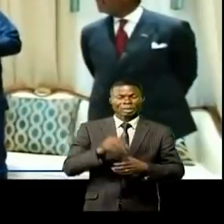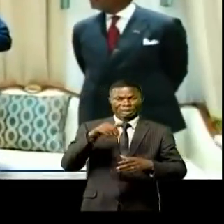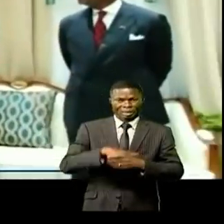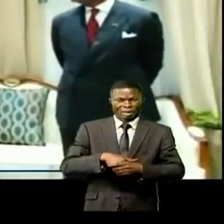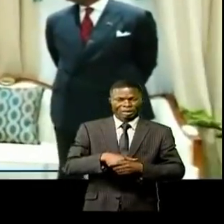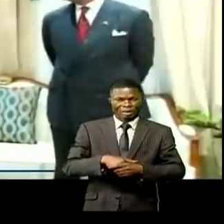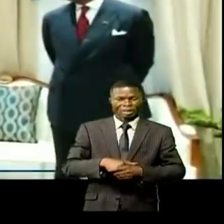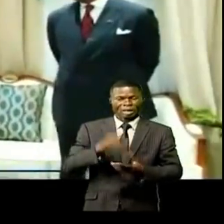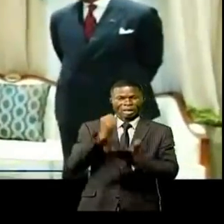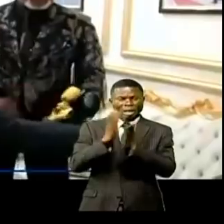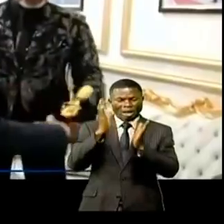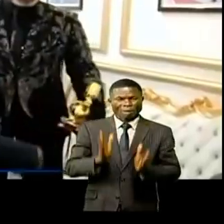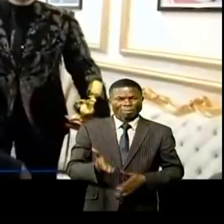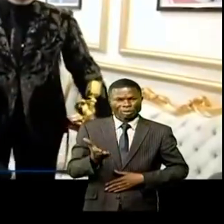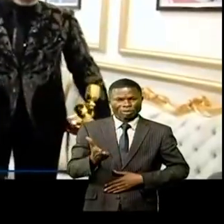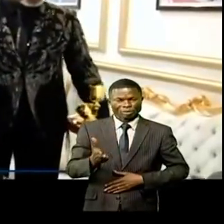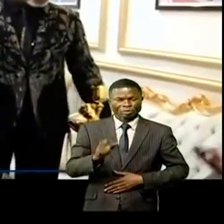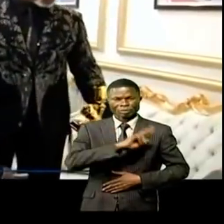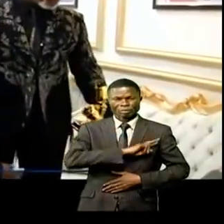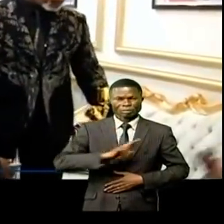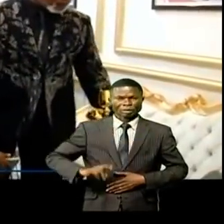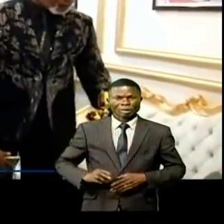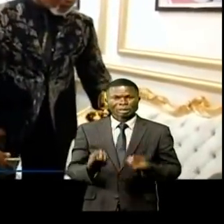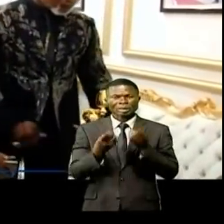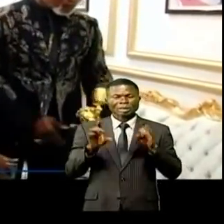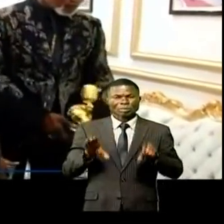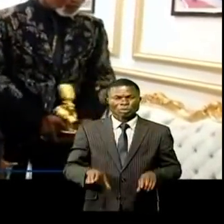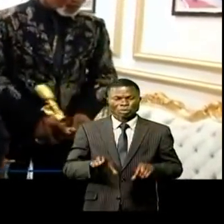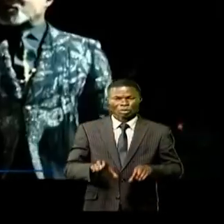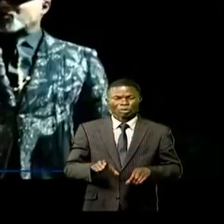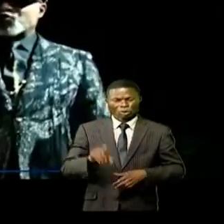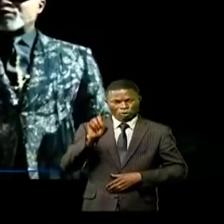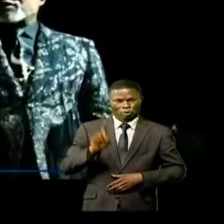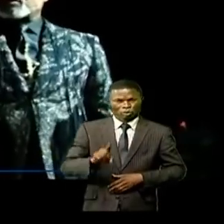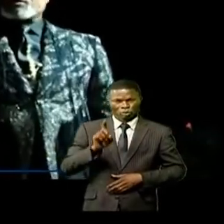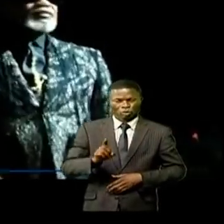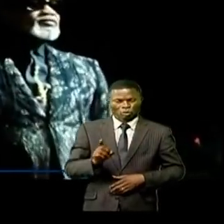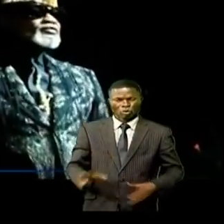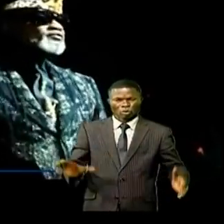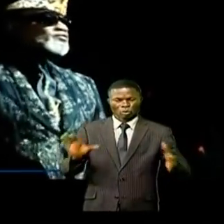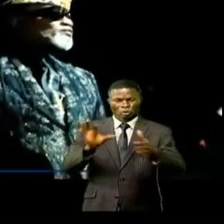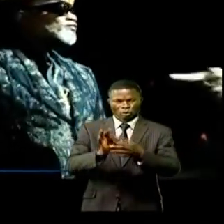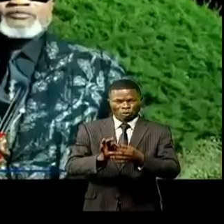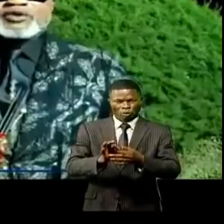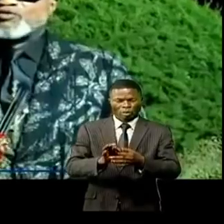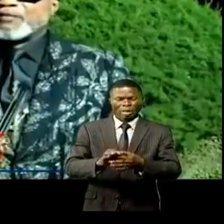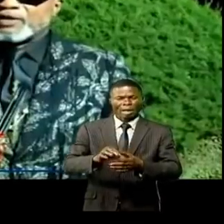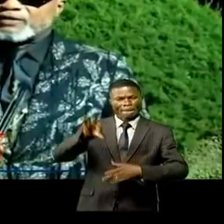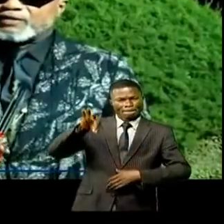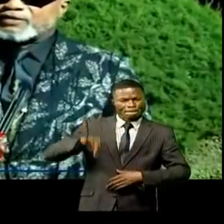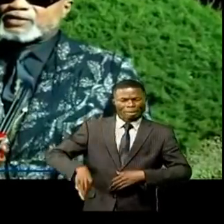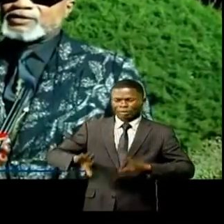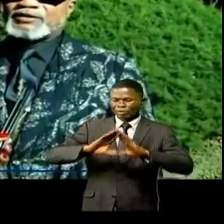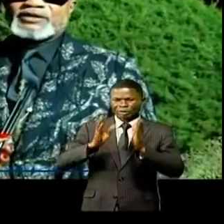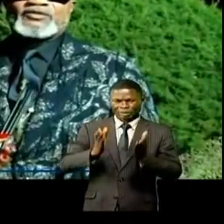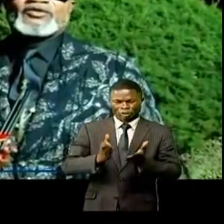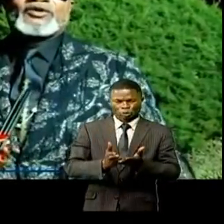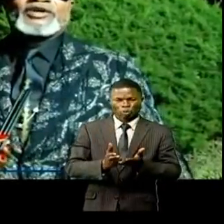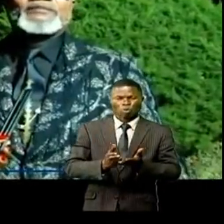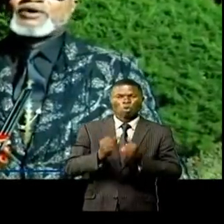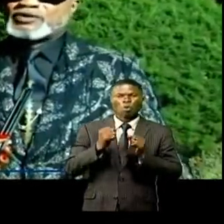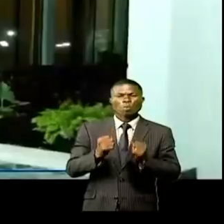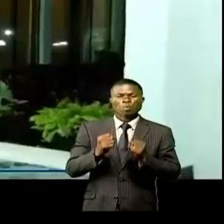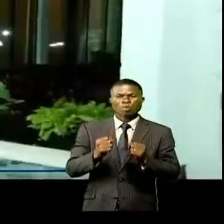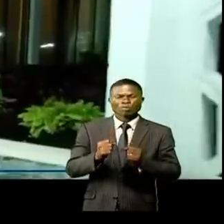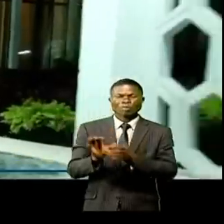ses ambassadeurs, la République démocratique du Congo se doit de consolider les acquis de sa récente mandature à l'Union